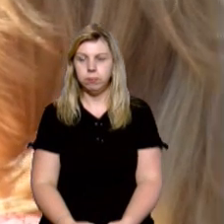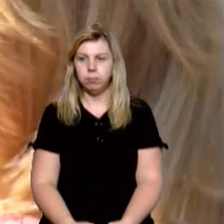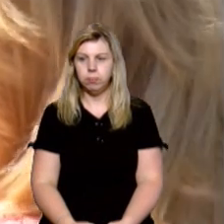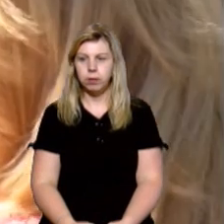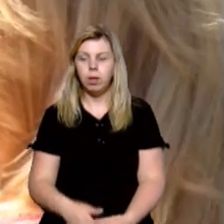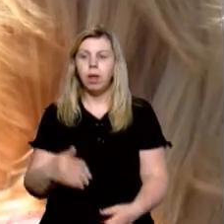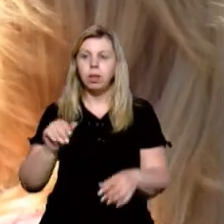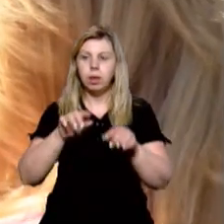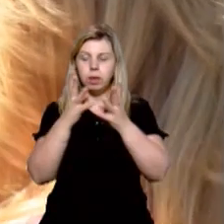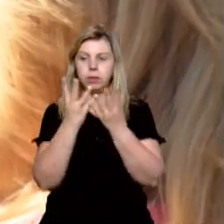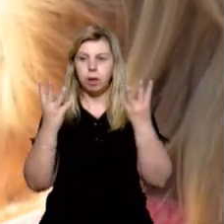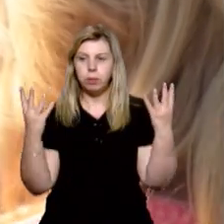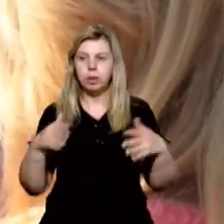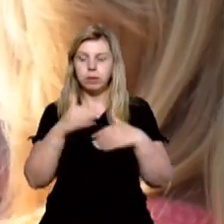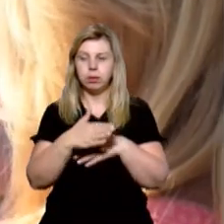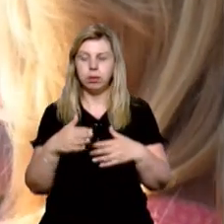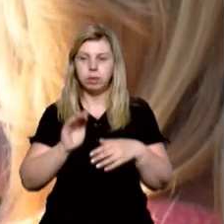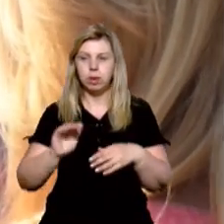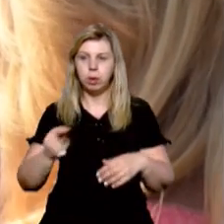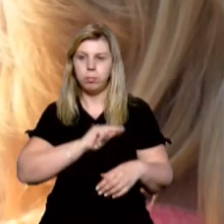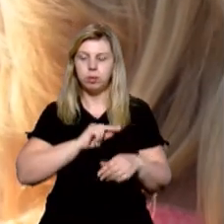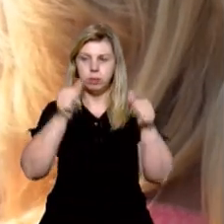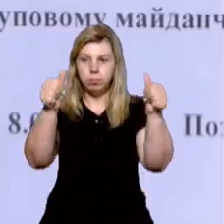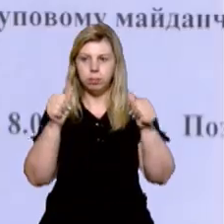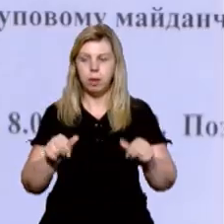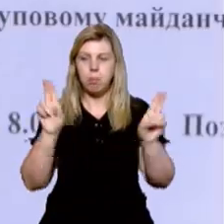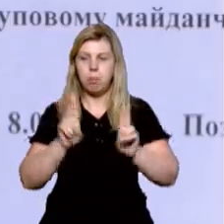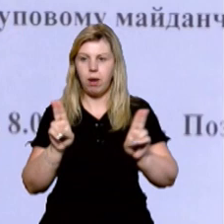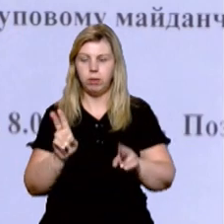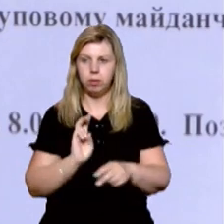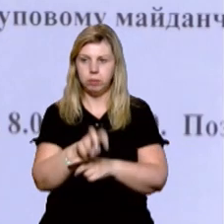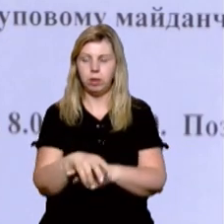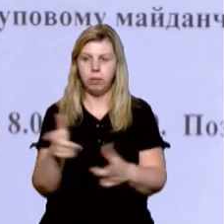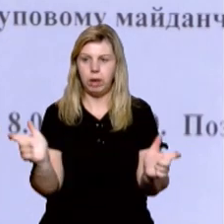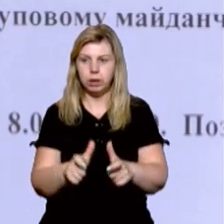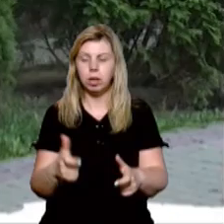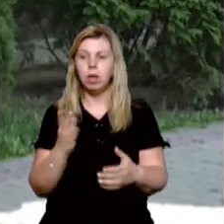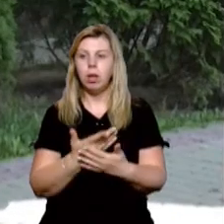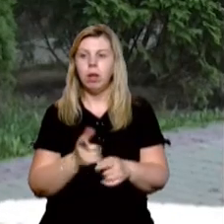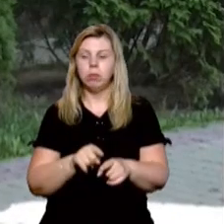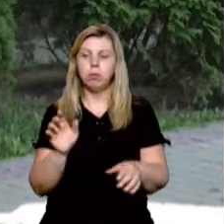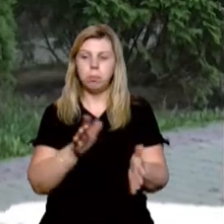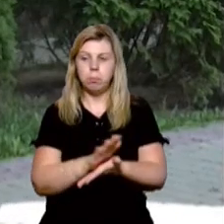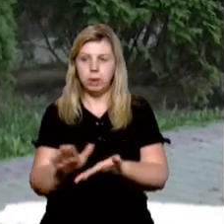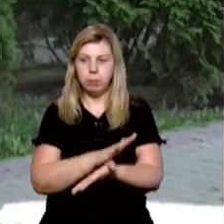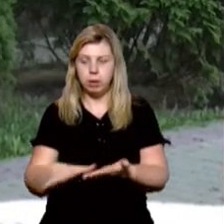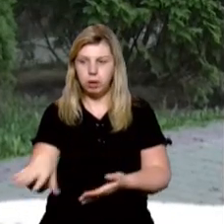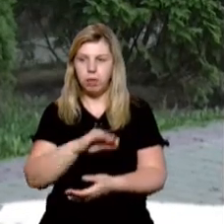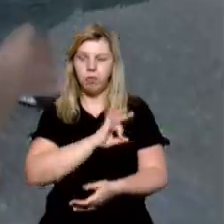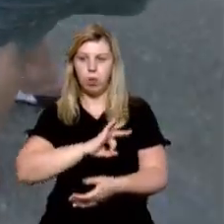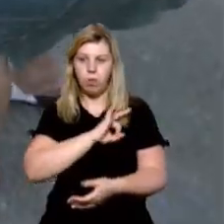На парканте відні двері садочку працівники розміщують правила відвідування під час карантину. Територію закладу прибирають.